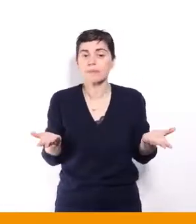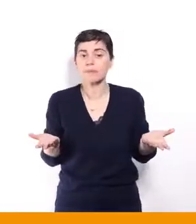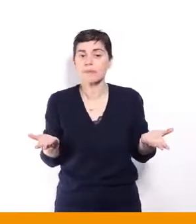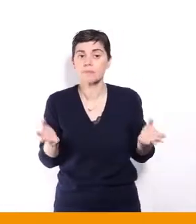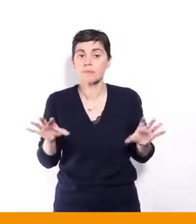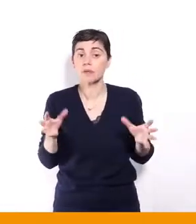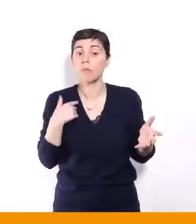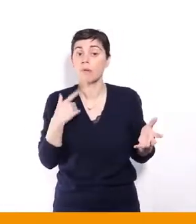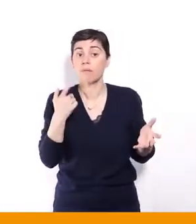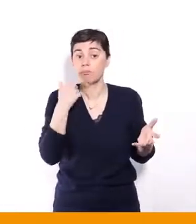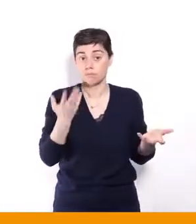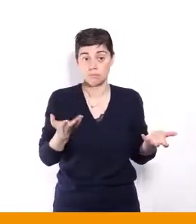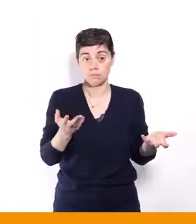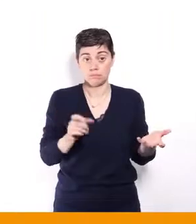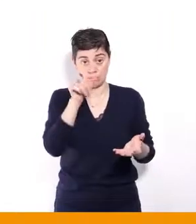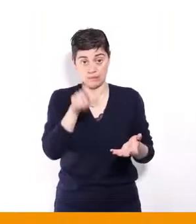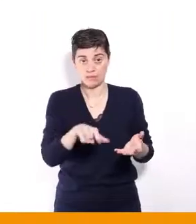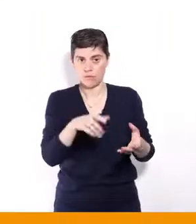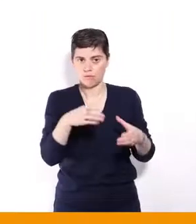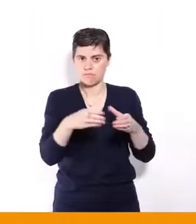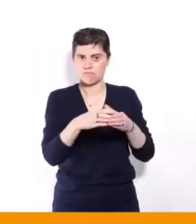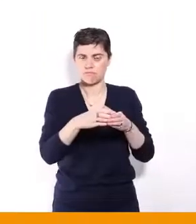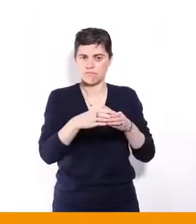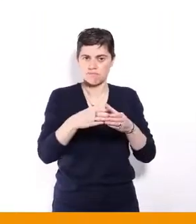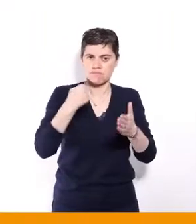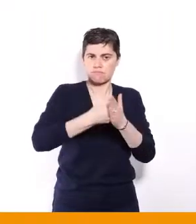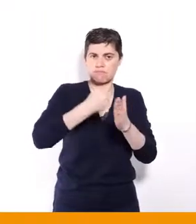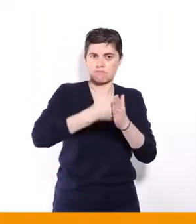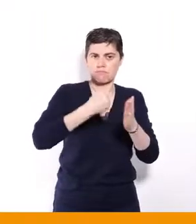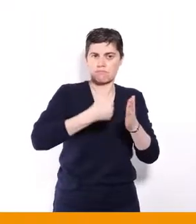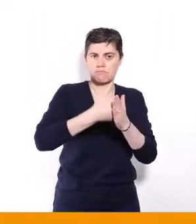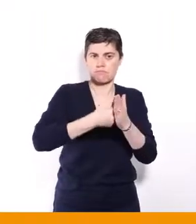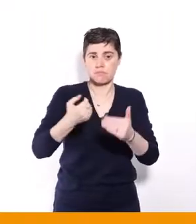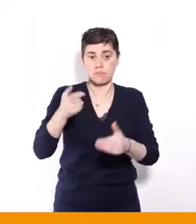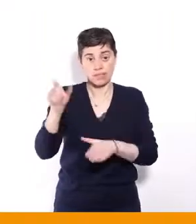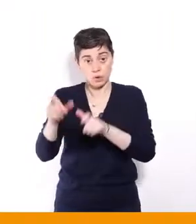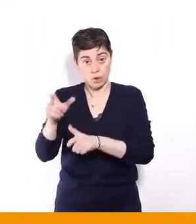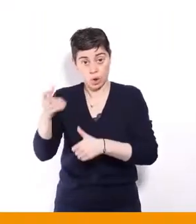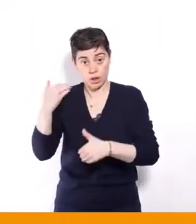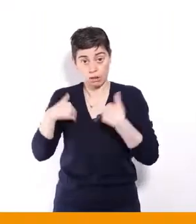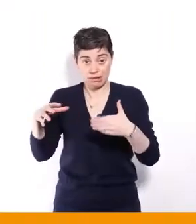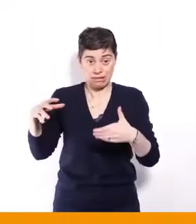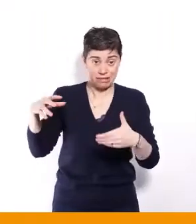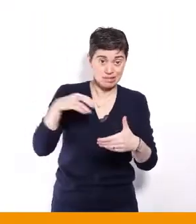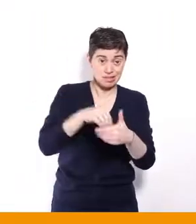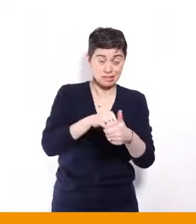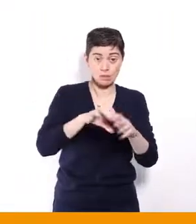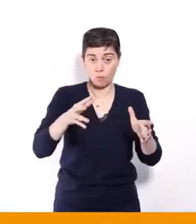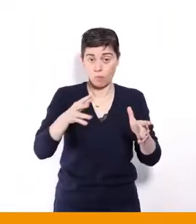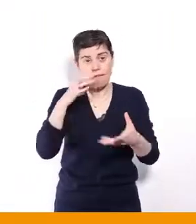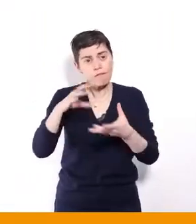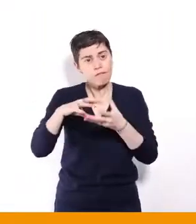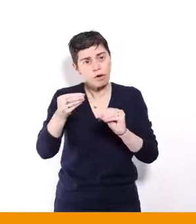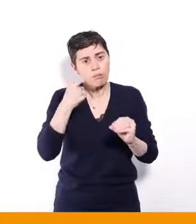travailleurs handicapés à ces luttes qui les concernent aussi, bien évidemment ? Moi, je